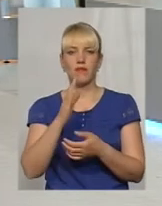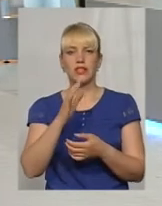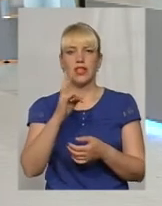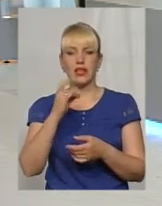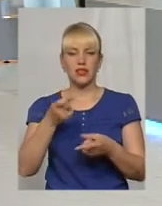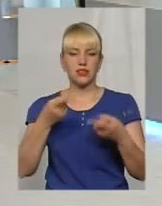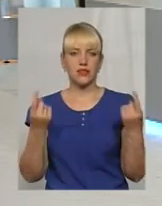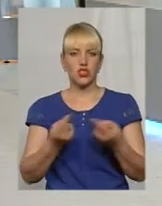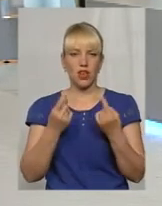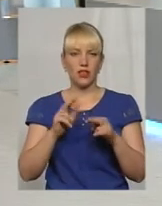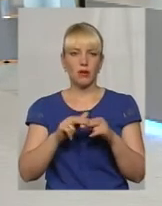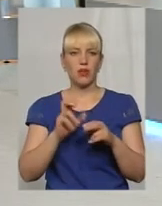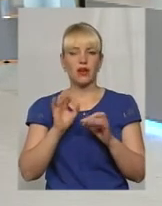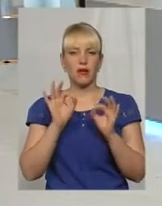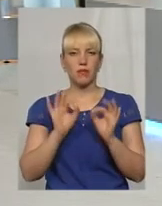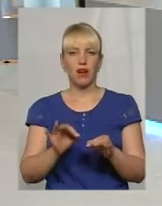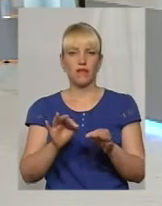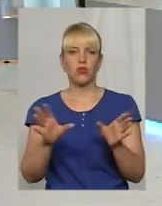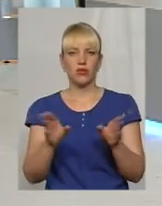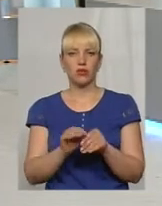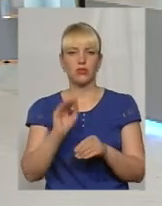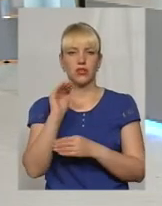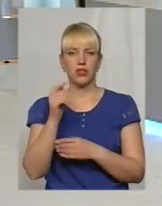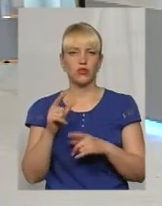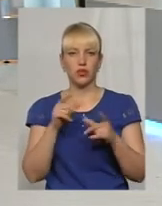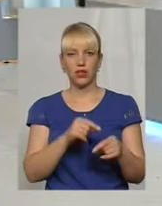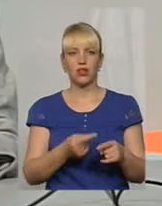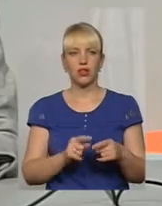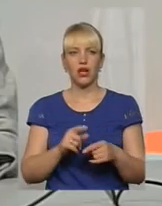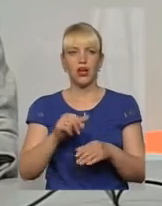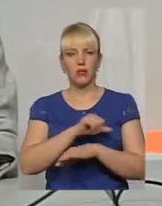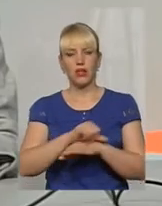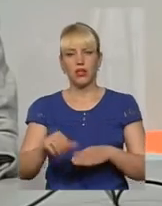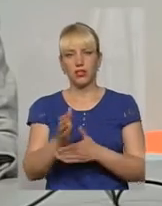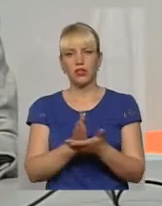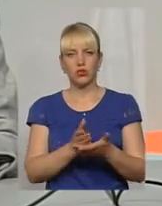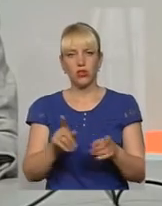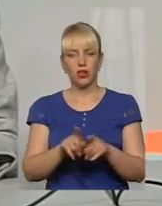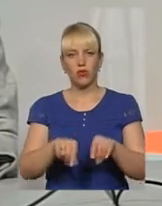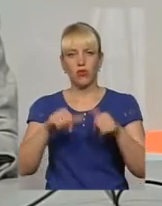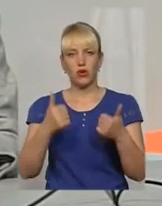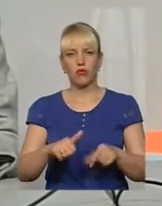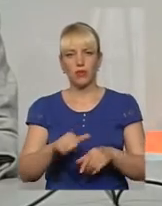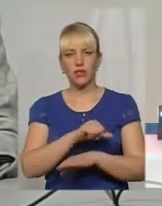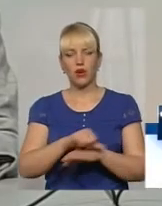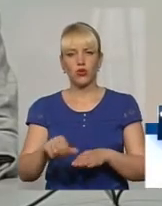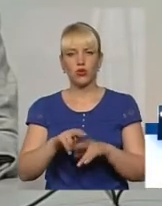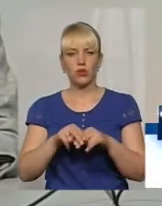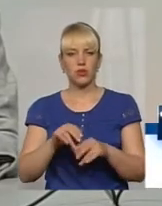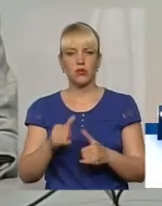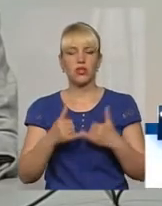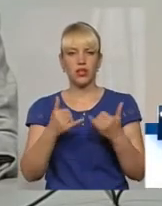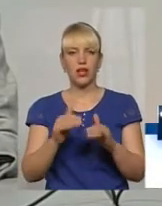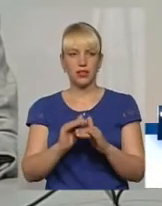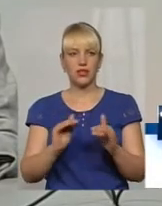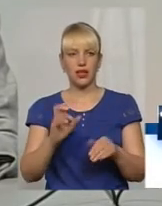100% правильно їхати з маленькою дитиною? Міграційною службою також оформляється закордонні паспорти для дітей,